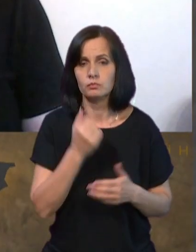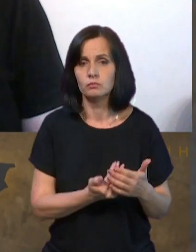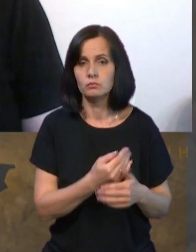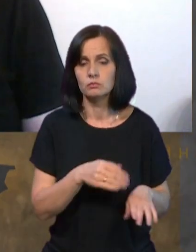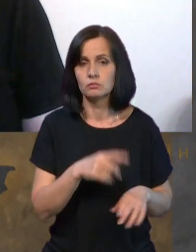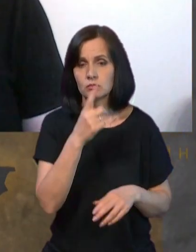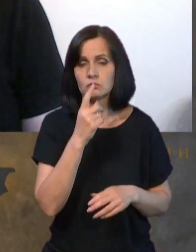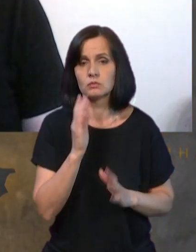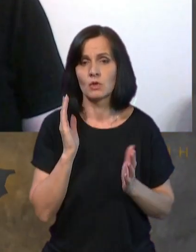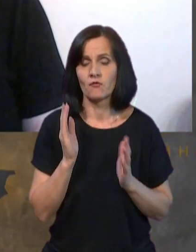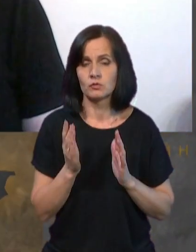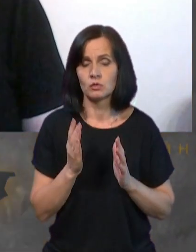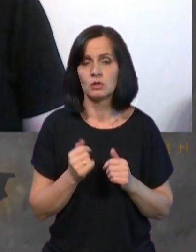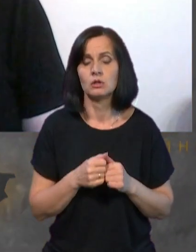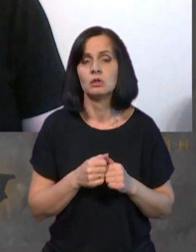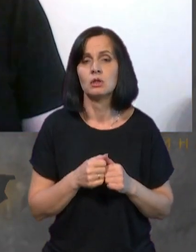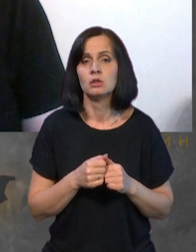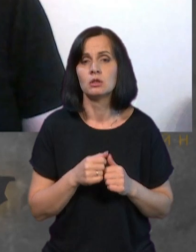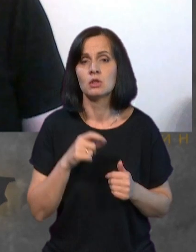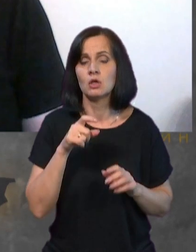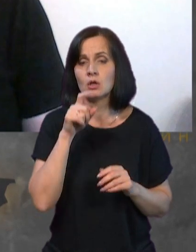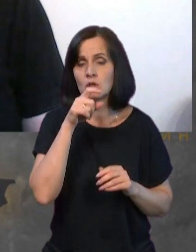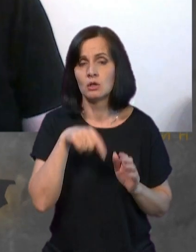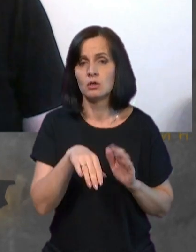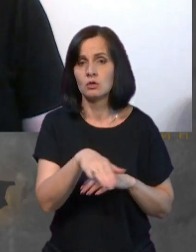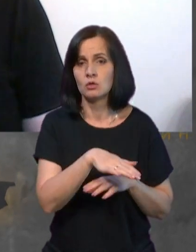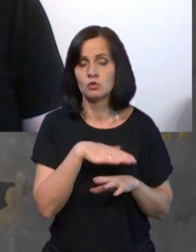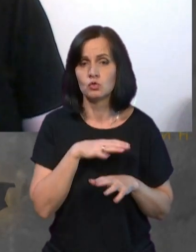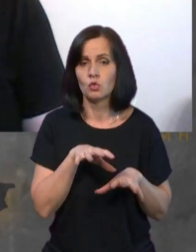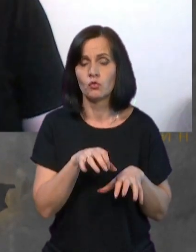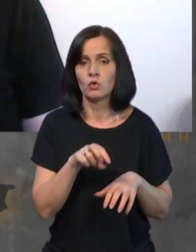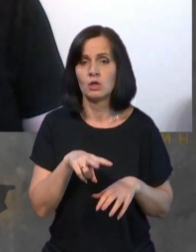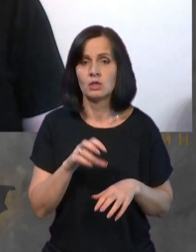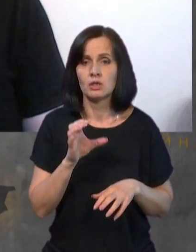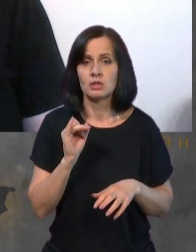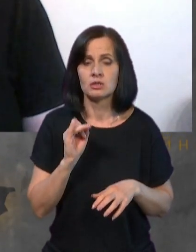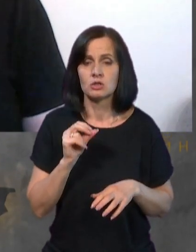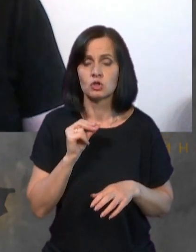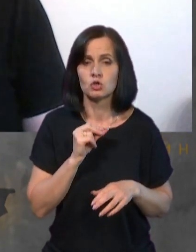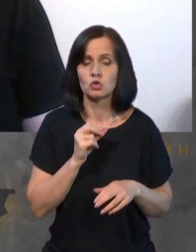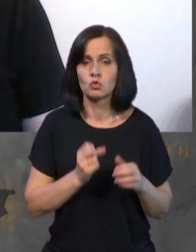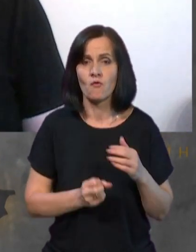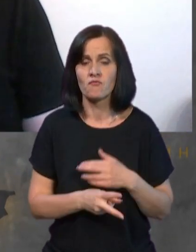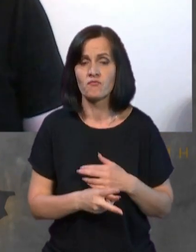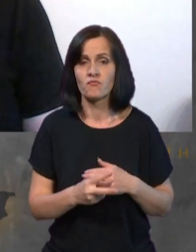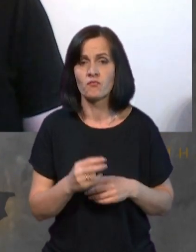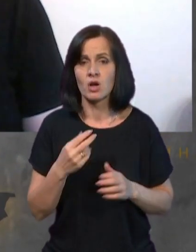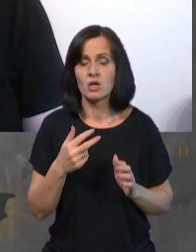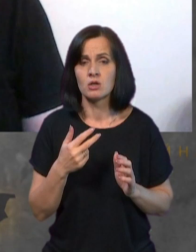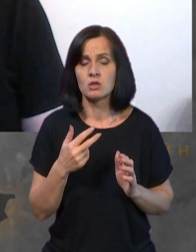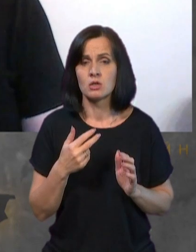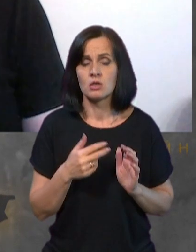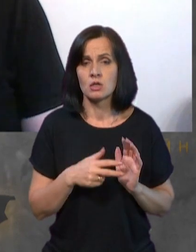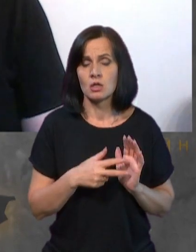в себе на фейсбук-сторінці, на Луганщині, в окупованому Лисичанську, дезертирували 80 російських військових і в